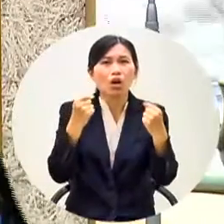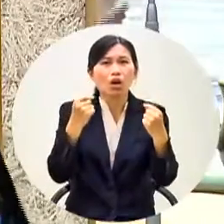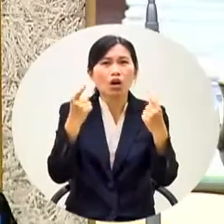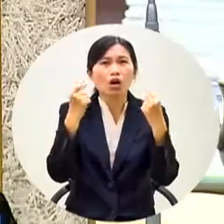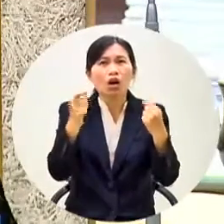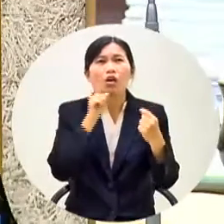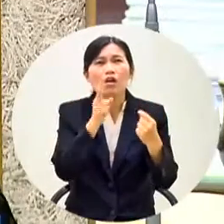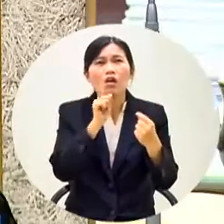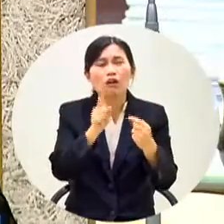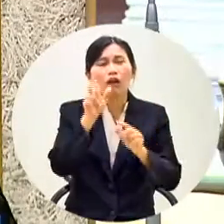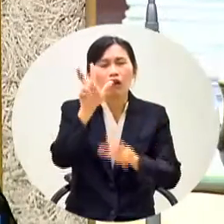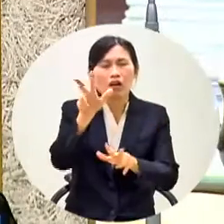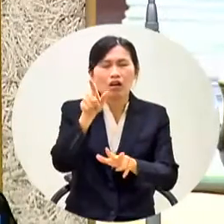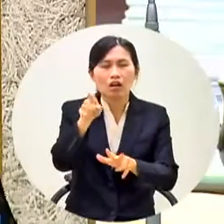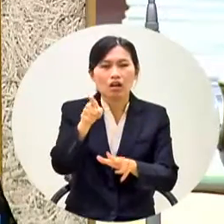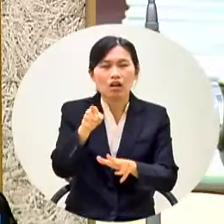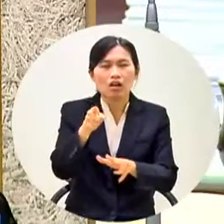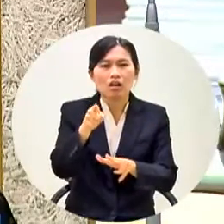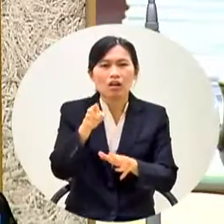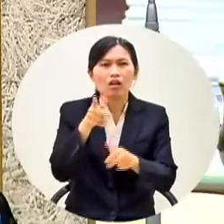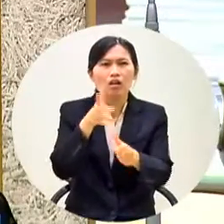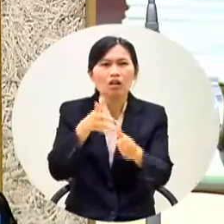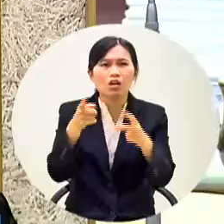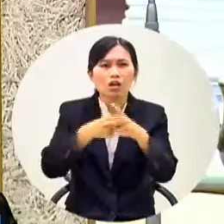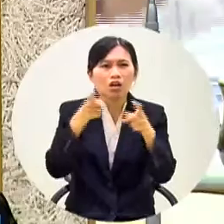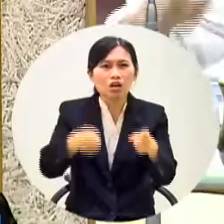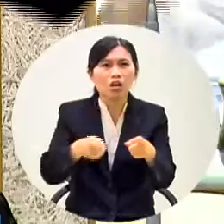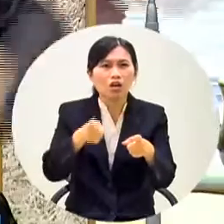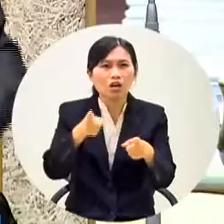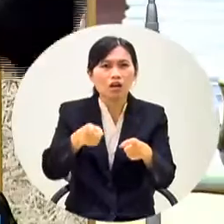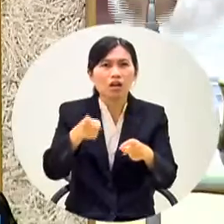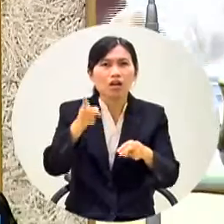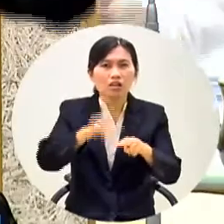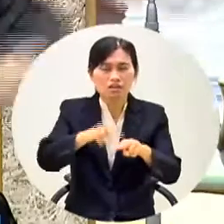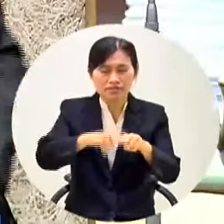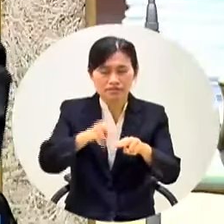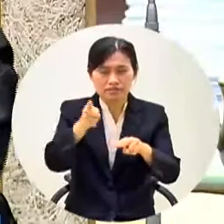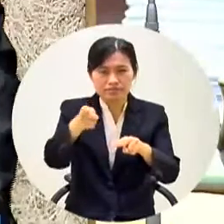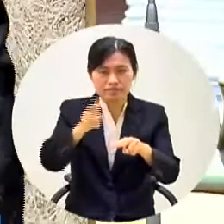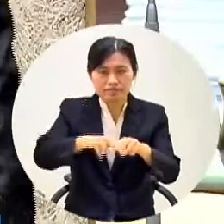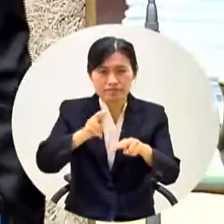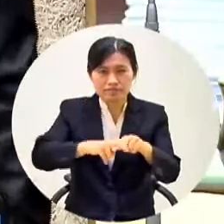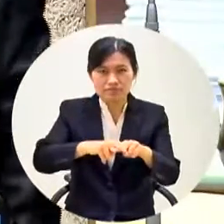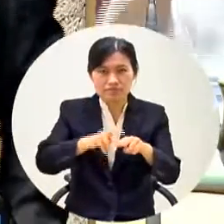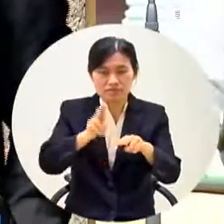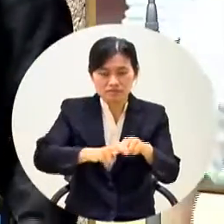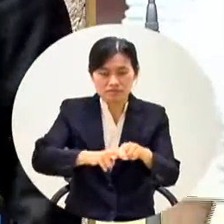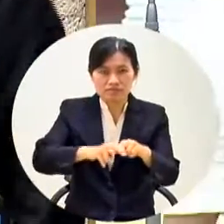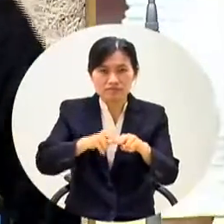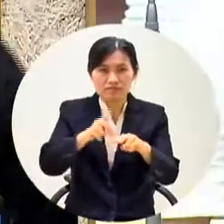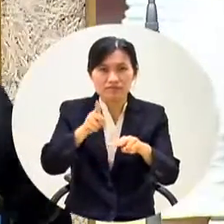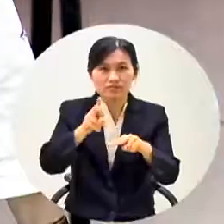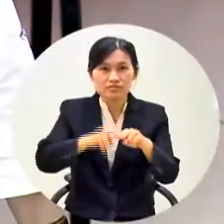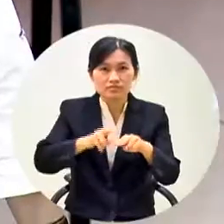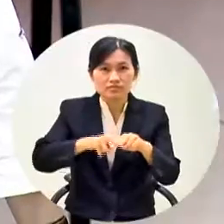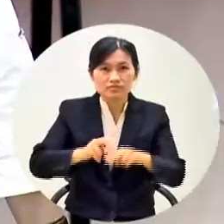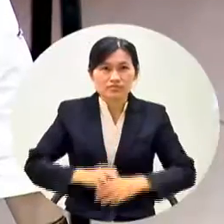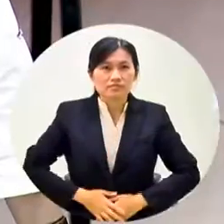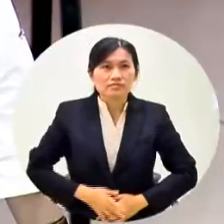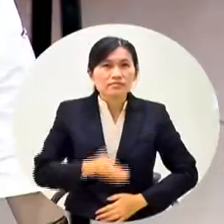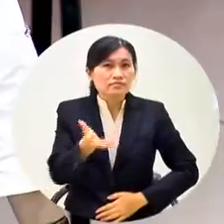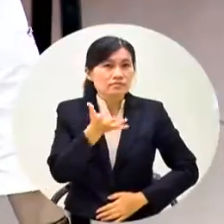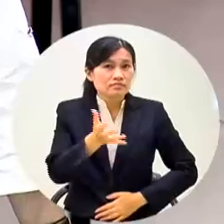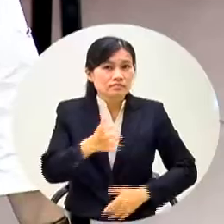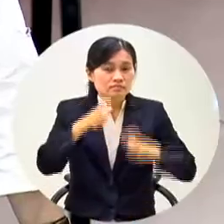出來了當然你問小黨1270萬的電力電力他怎麼處理你請坐你請坐你剛剛